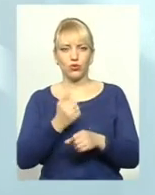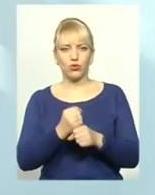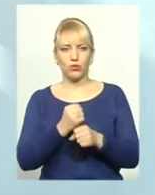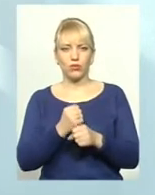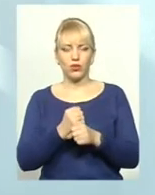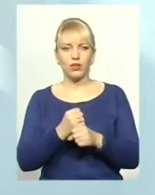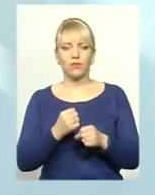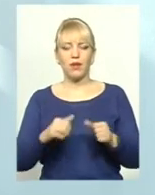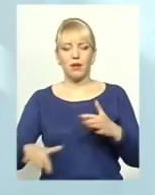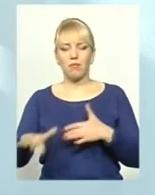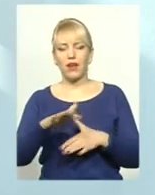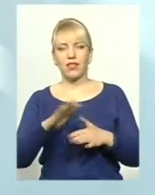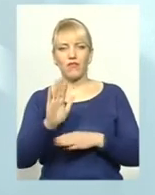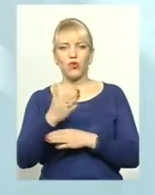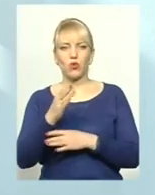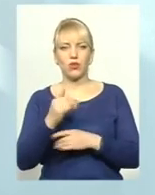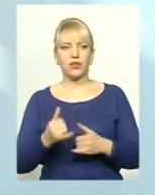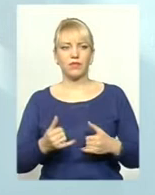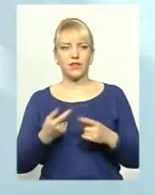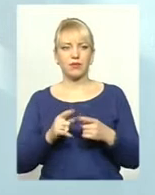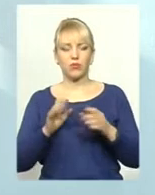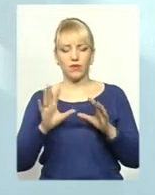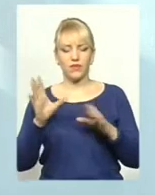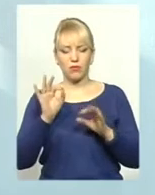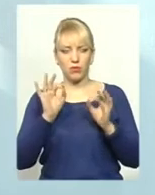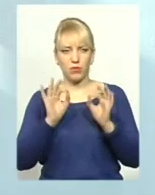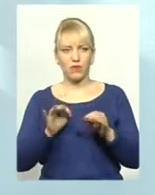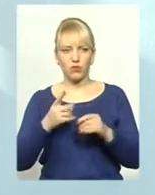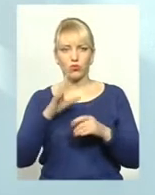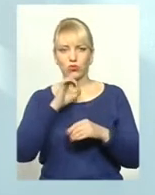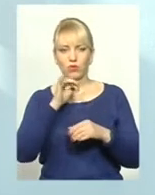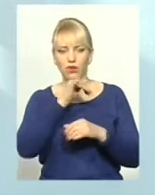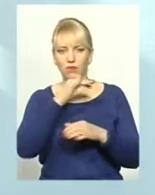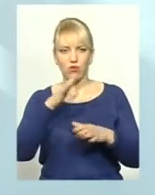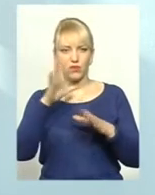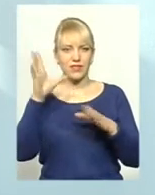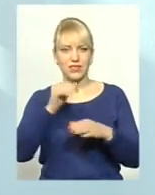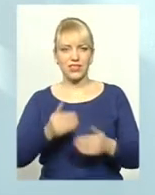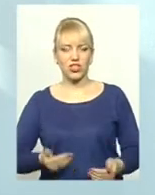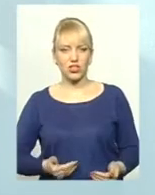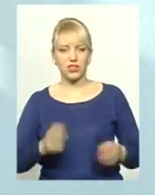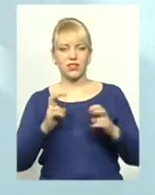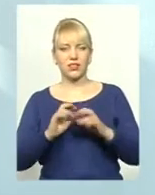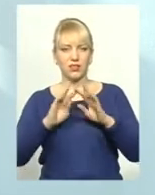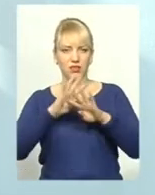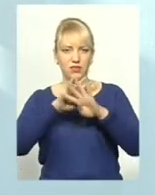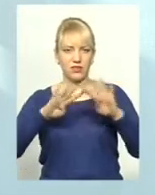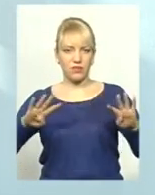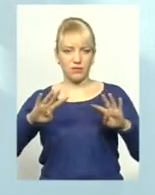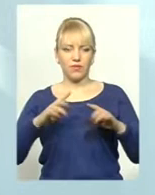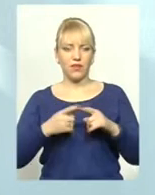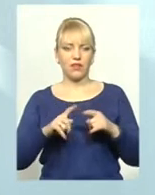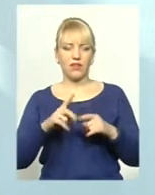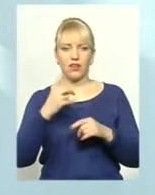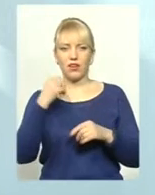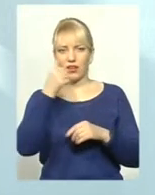вигуличні майданчики для тварин. Це згідно норм буде правильно, тому що собаки не можуть сидіти все життя, скільки там хто рік-два сидить, інваліди, ті